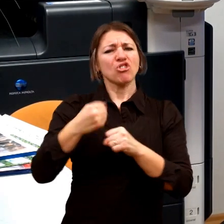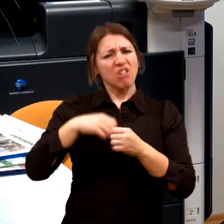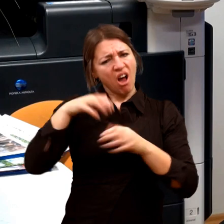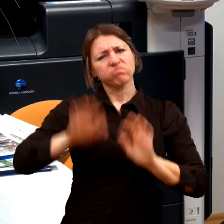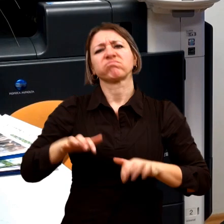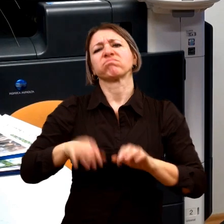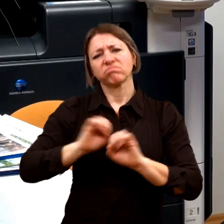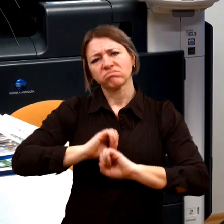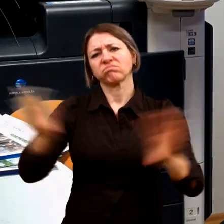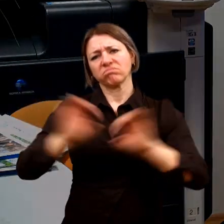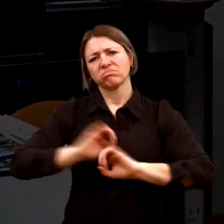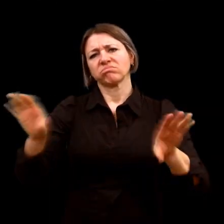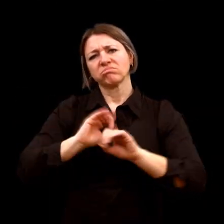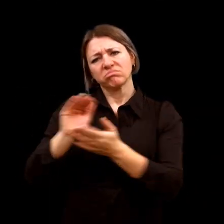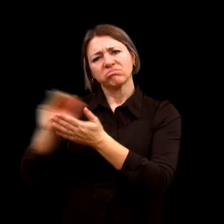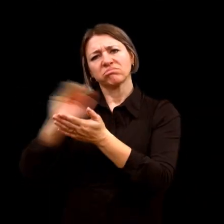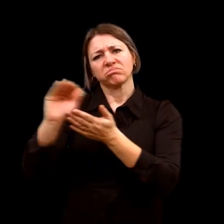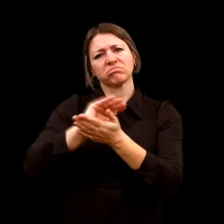pracovali ve prospěch dětí.